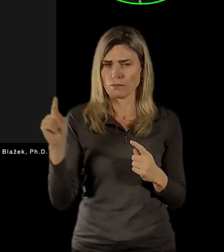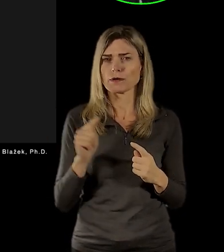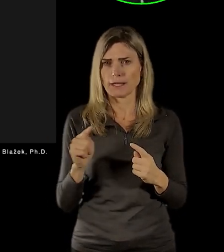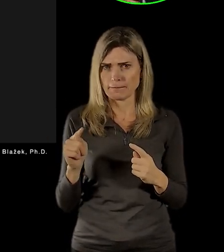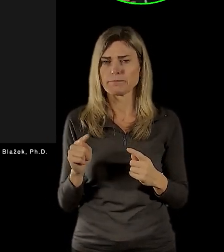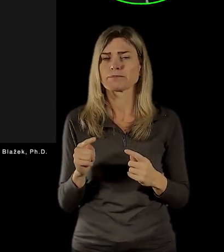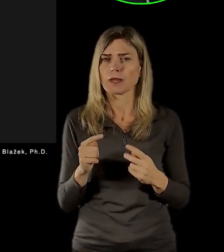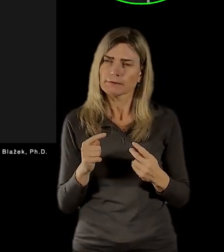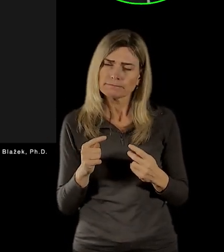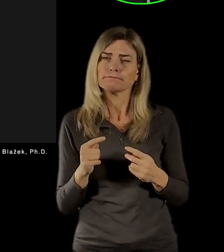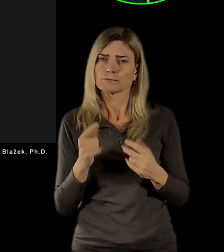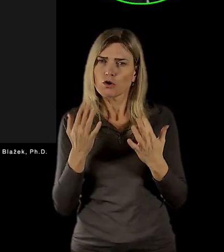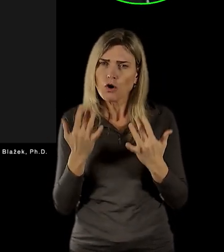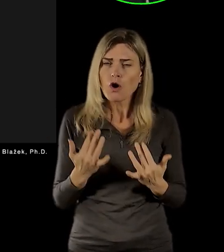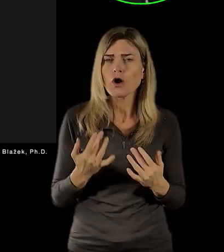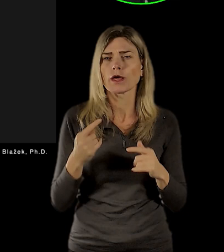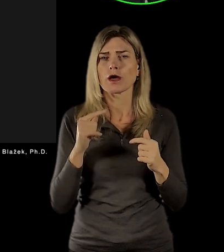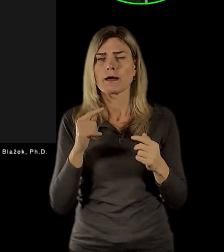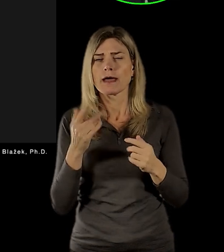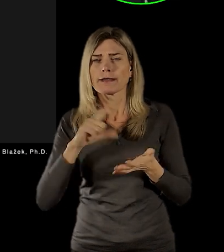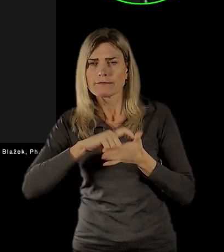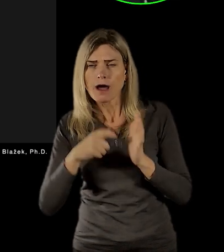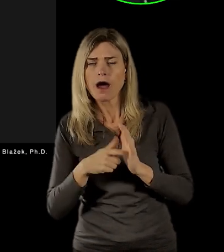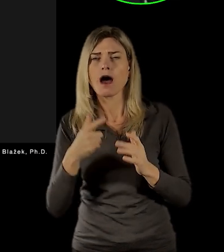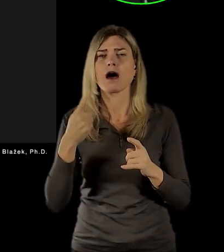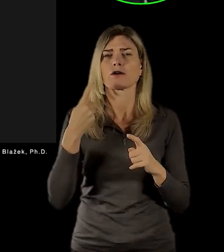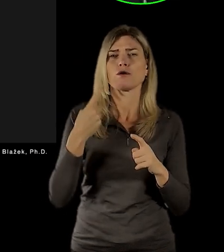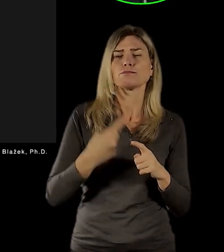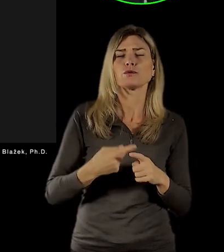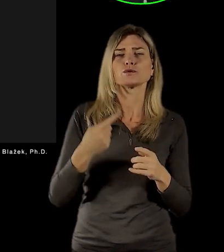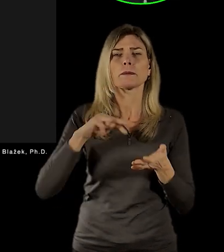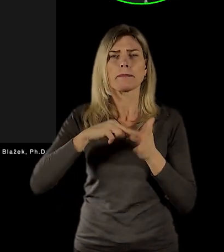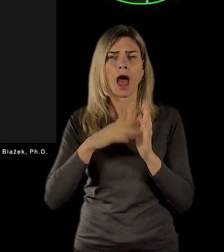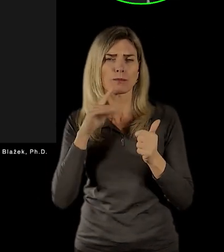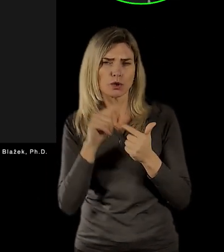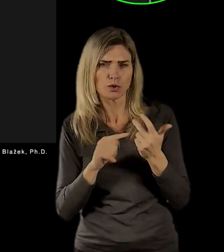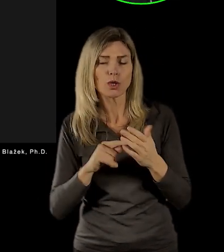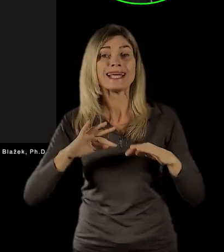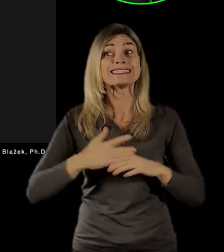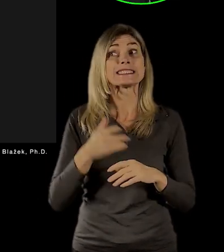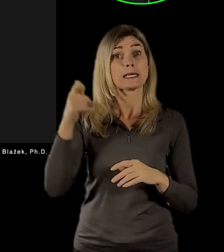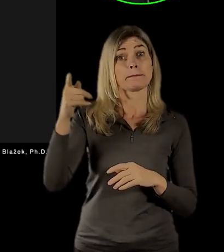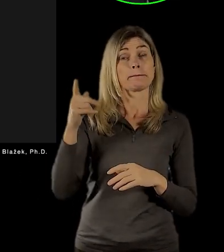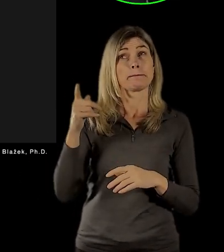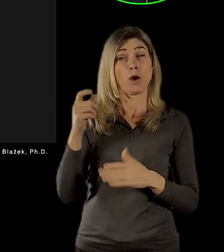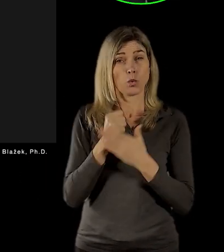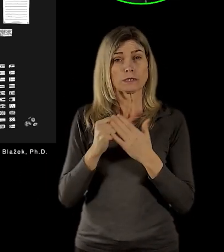rozsahem a tak dál, byť samozřejmě v tom ústí, ten prostor je nepoměrně větší, tam je těch místností, pokud se ho pamatuju dobře, 22.